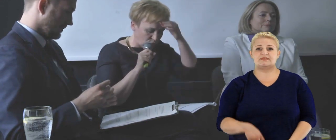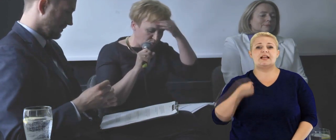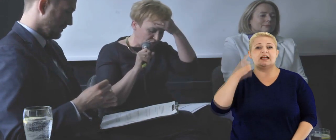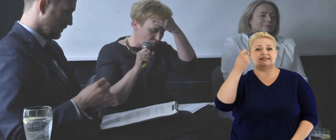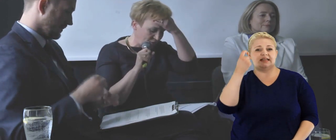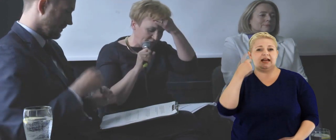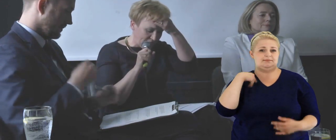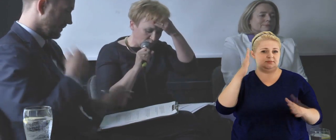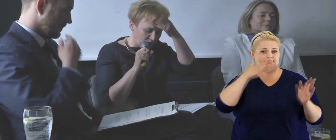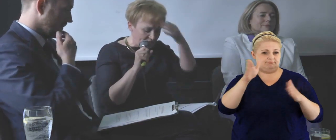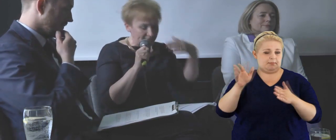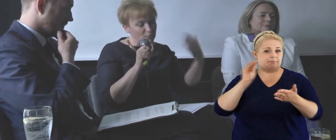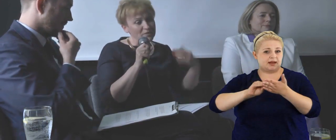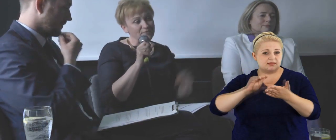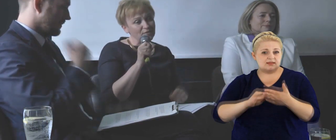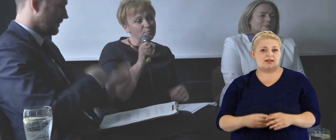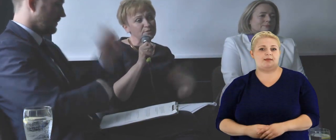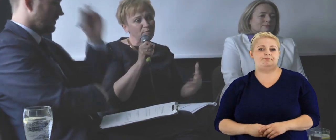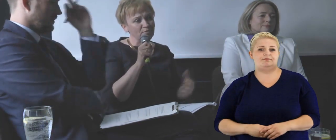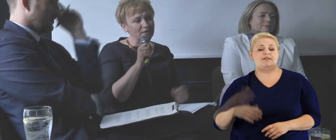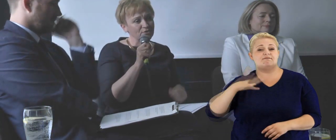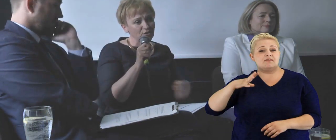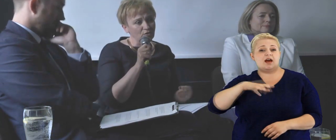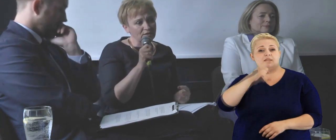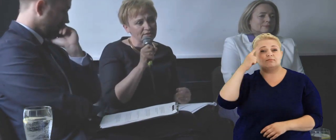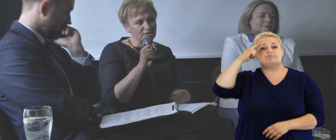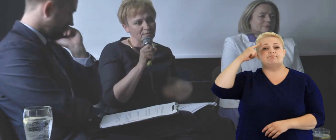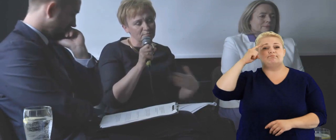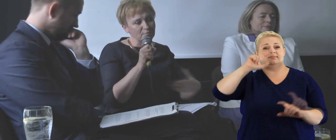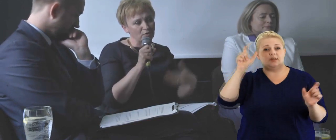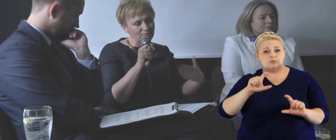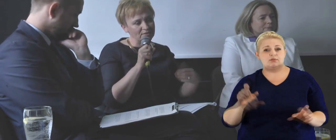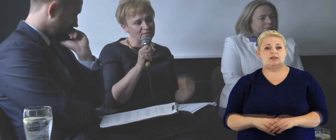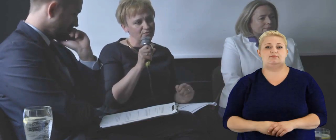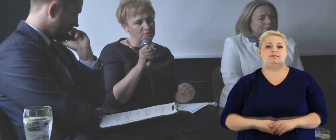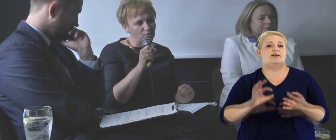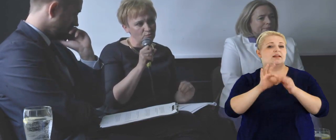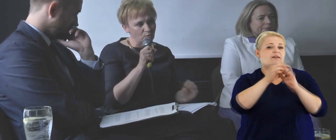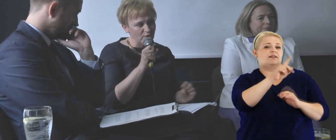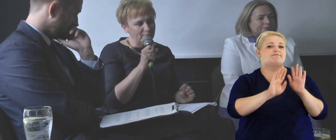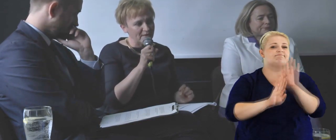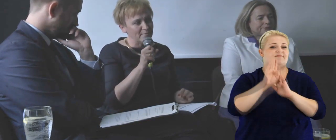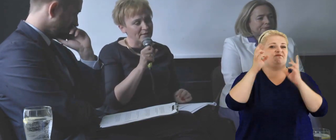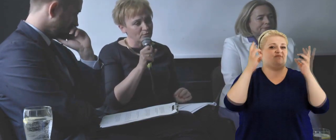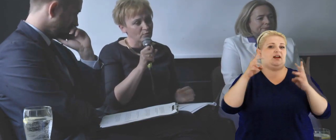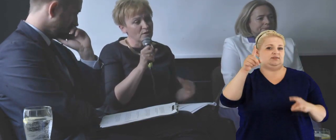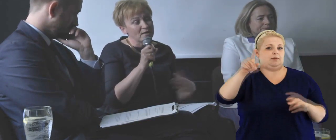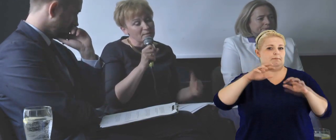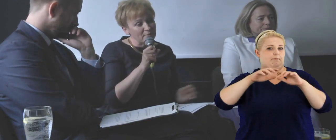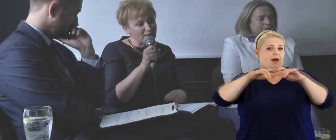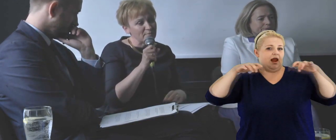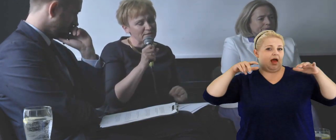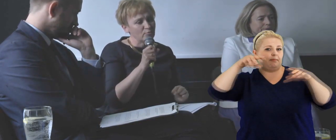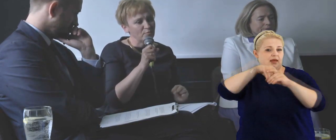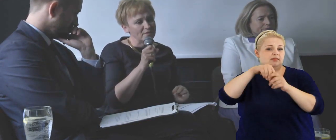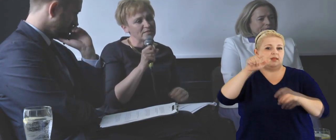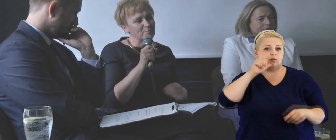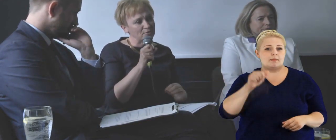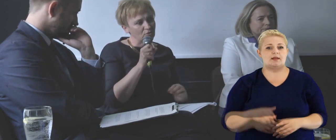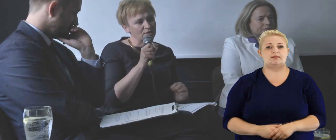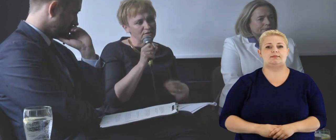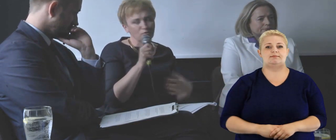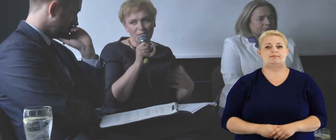chwilę tutaj zwrócimy się do praktyków, natomiast warto przypominać ciągle, że mimo nawet też wzrostu roli parlamentu, ten parlament